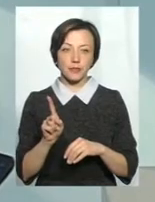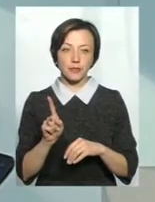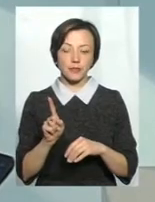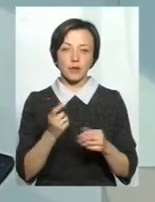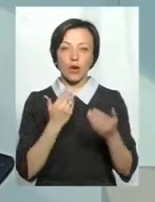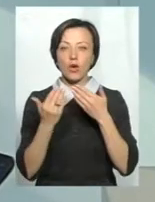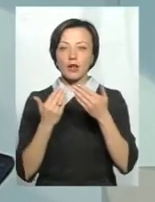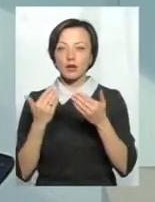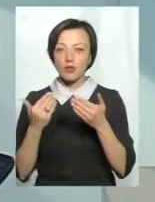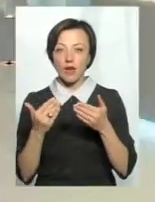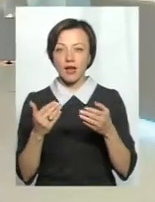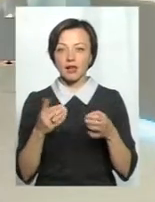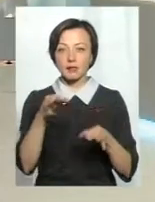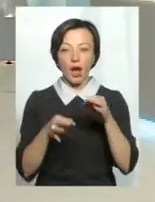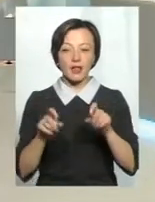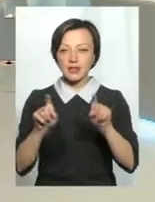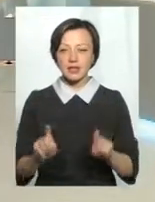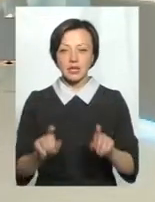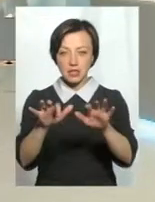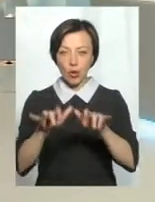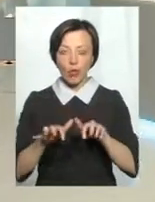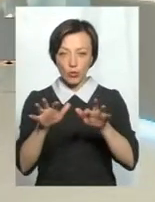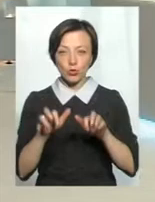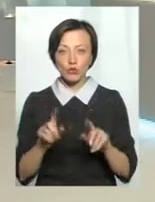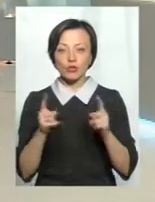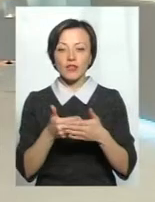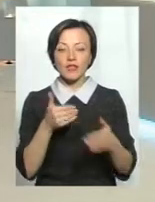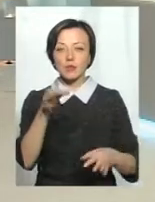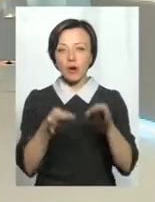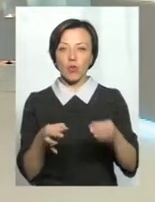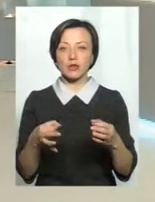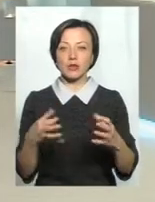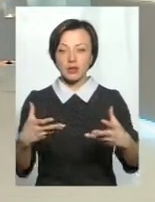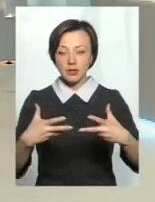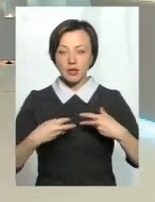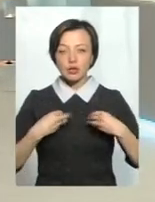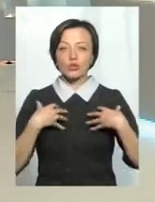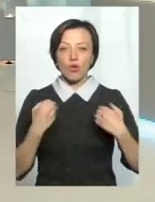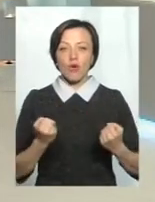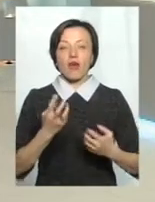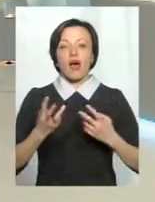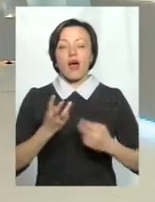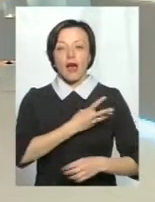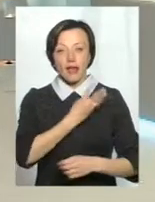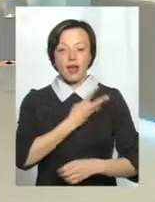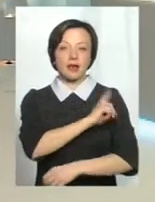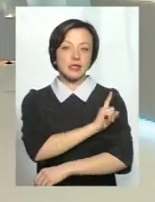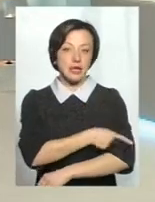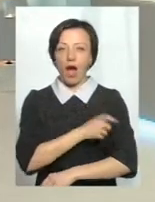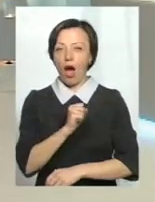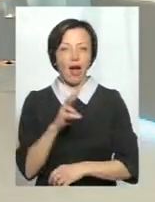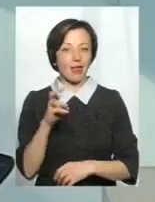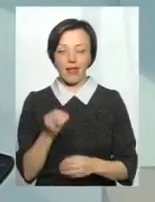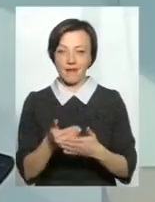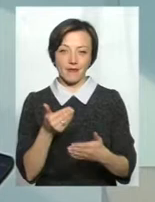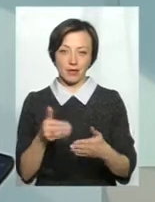контактували якось з природою, не сиділи за комп'ютером, тому що від природи ми набираємося здоров'я, енергії, сили, а не від